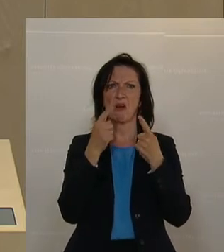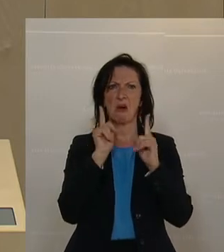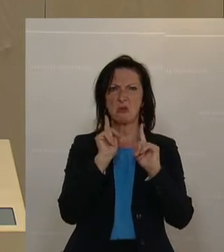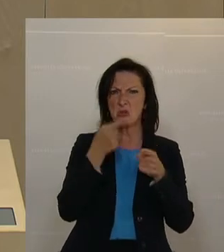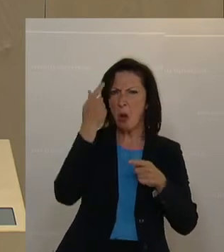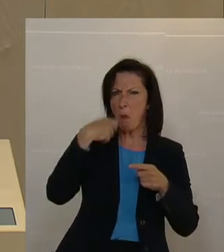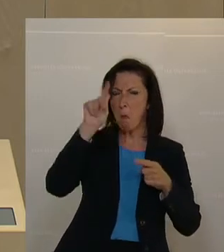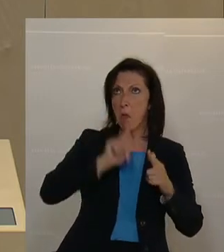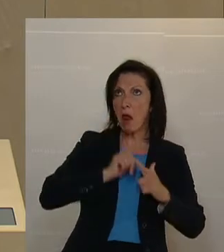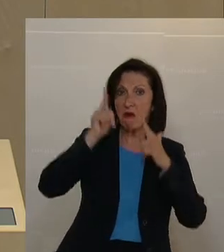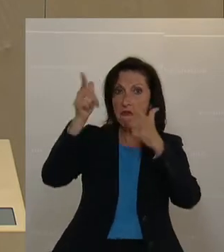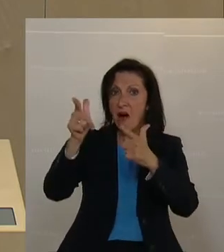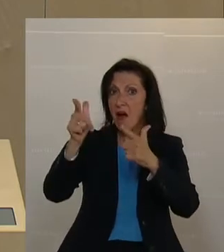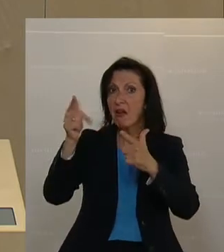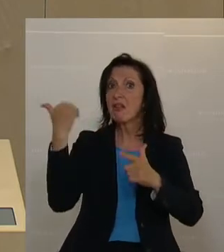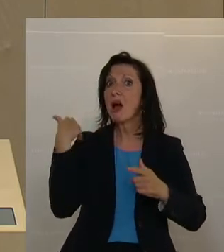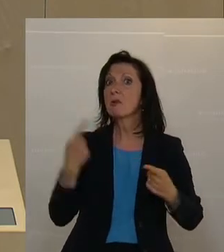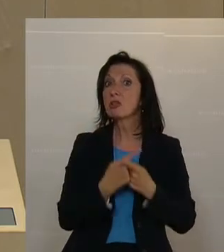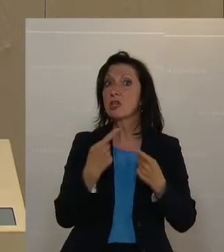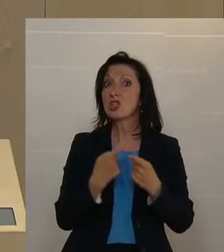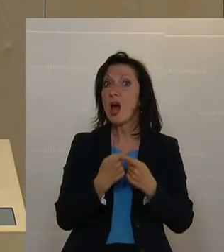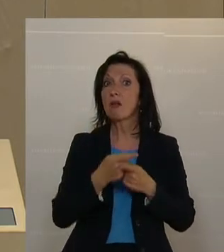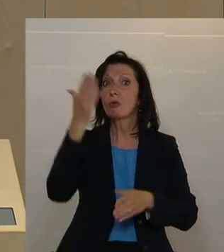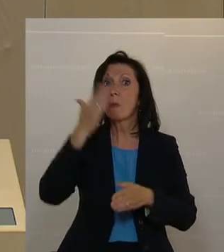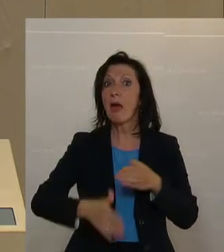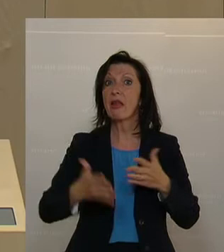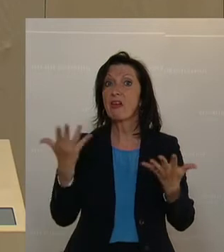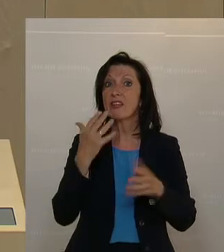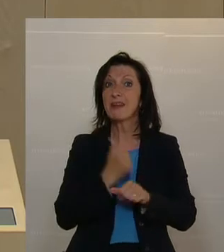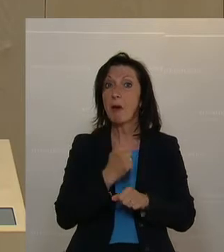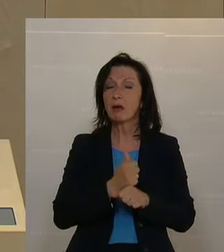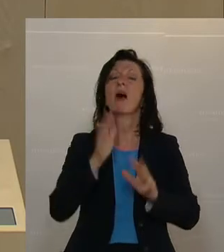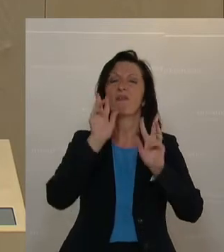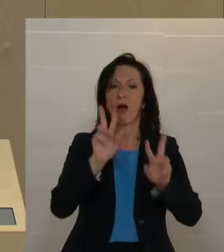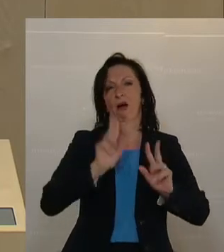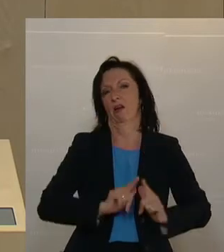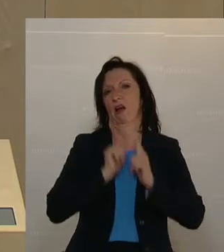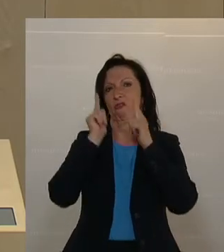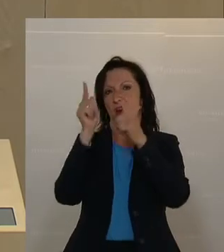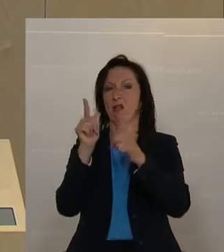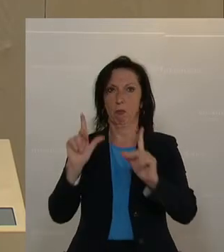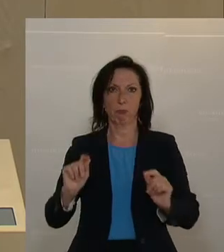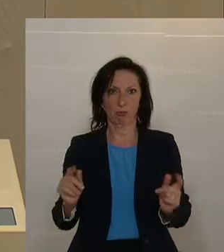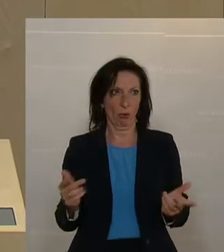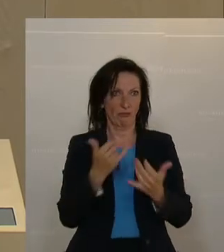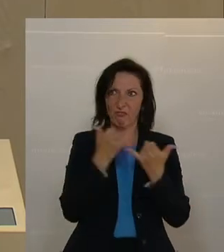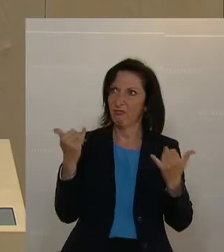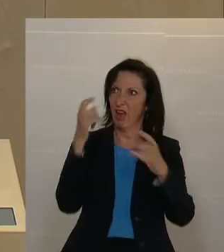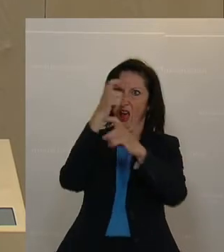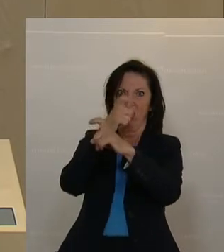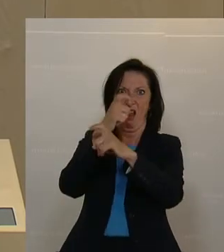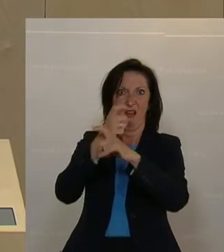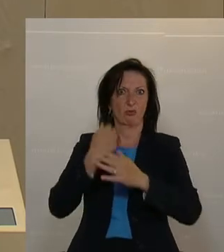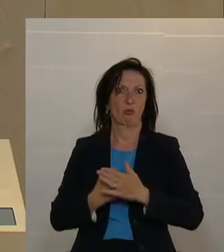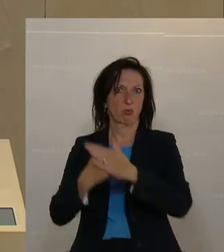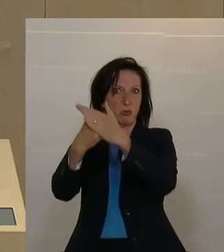fahren sollen. Am Ende sind sie gefahren. Sie halfen so, auf der einen Seite den Nationalsozialisten ihren